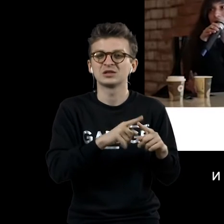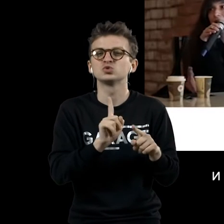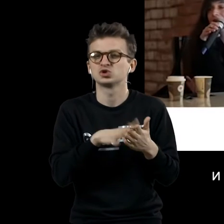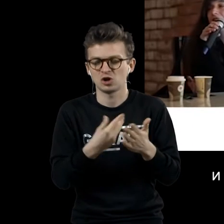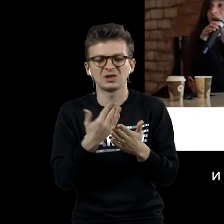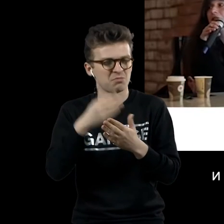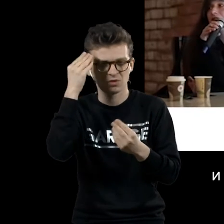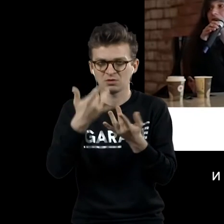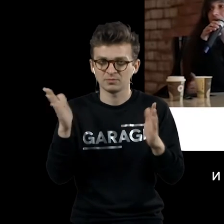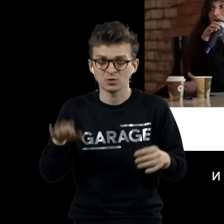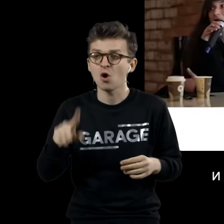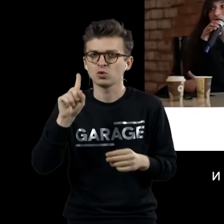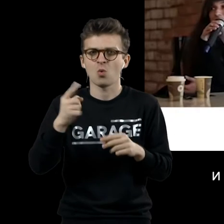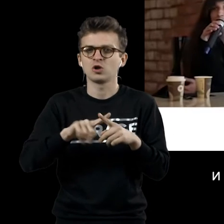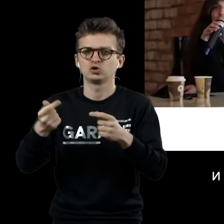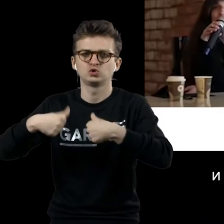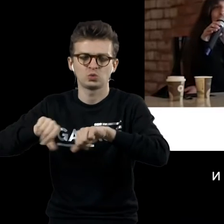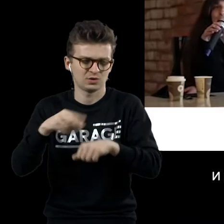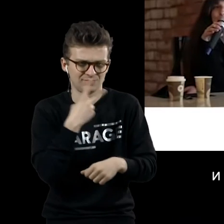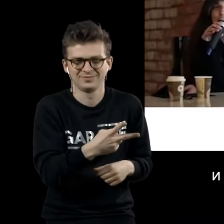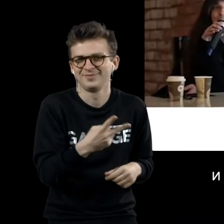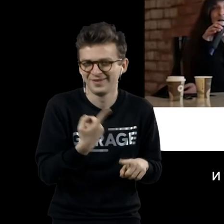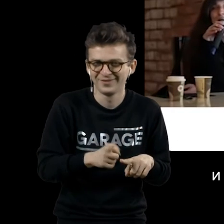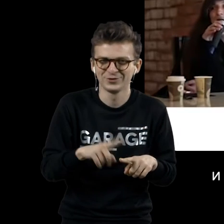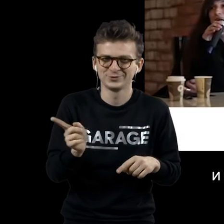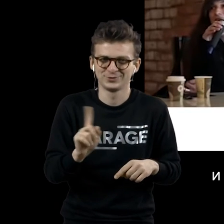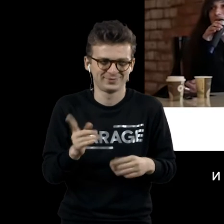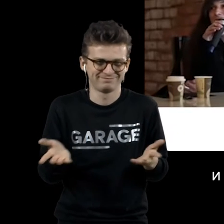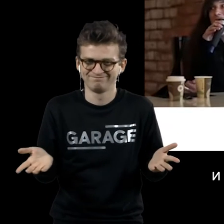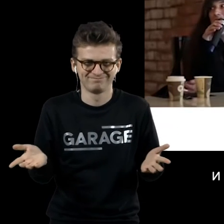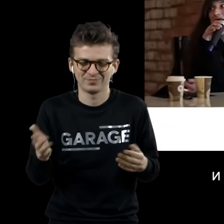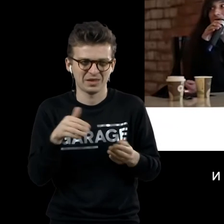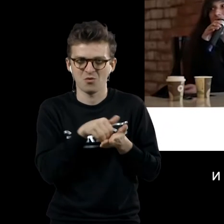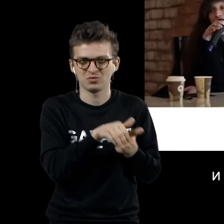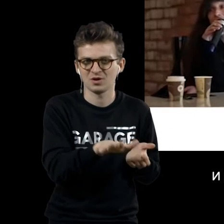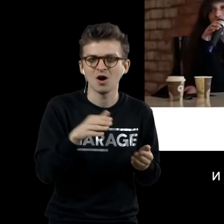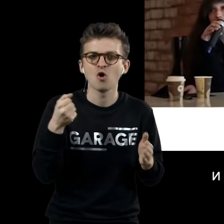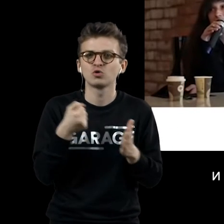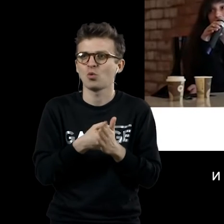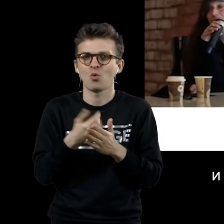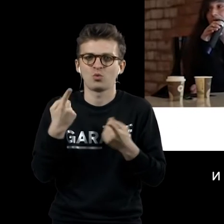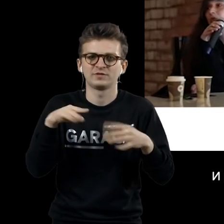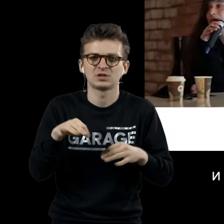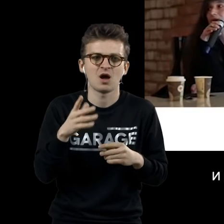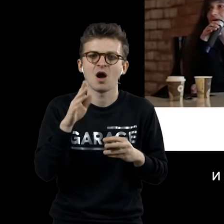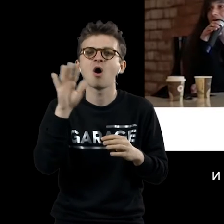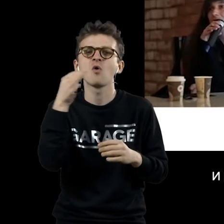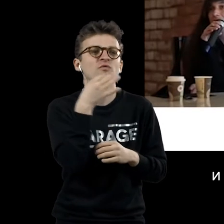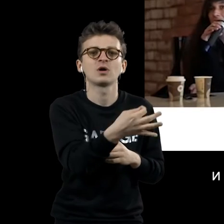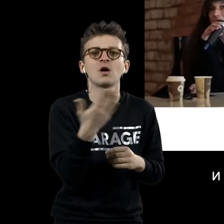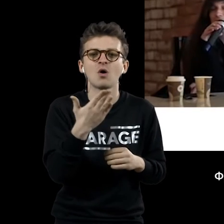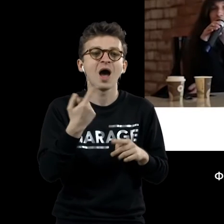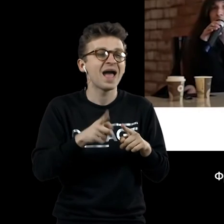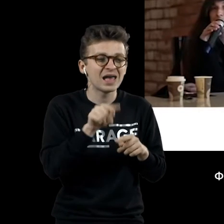хюри была, естественно, не принята. Было сказано, что под универсальным объяснением это не искусство.